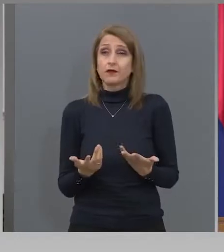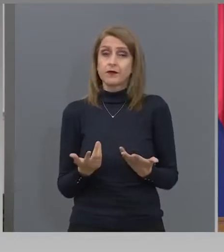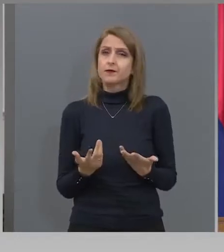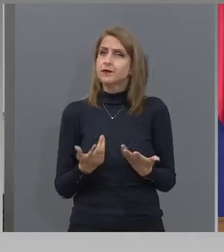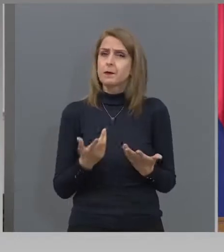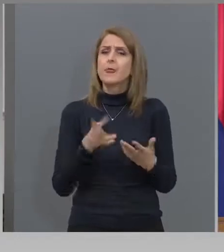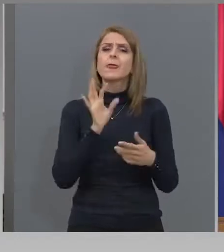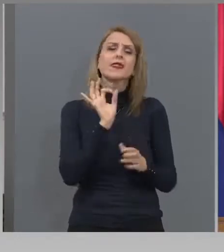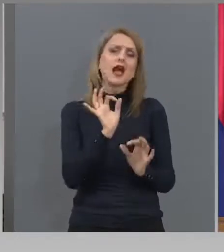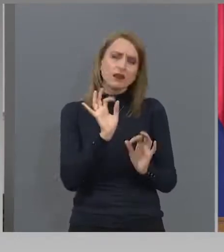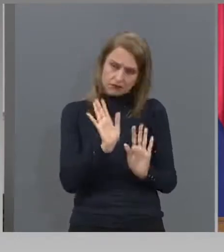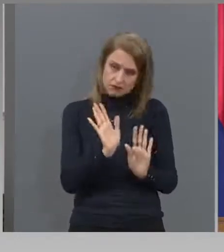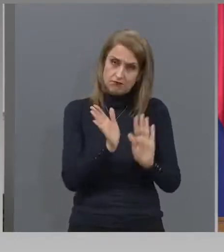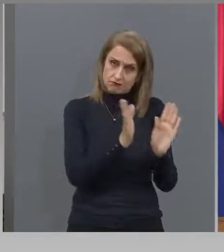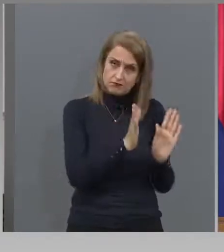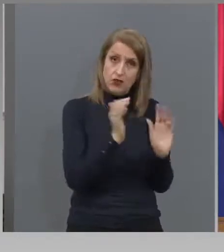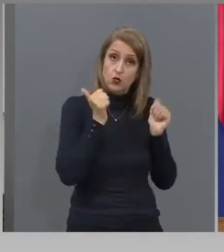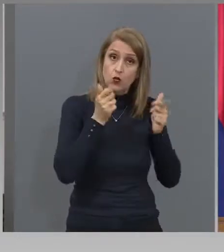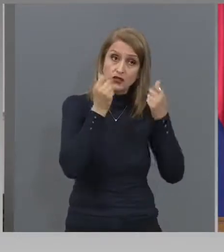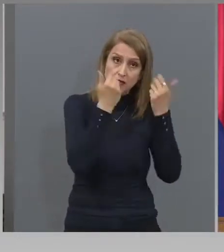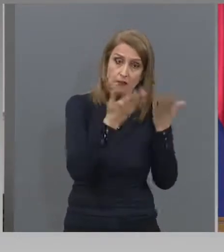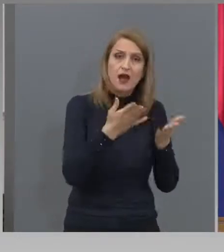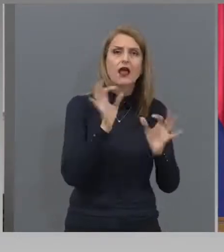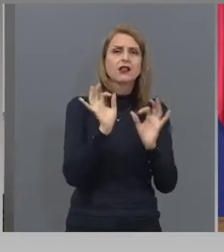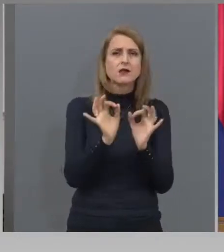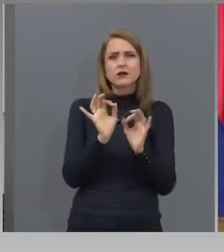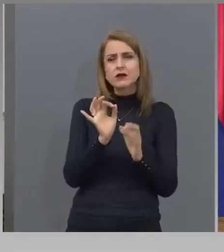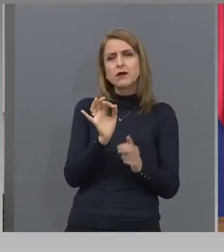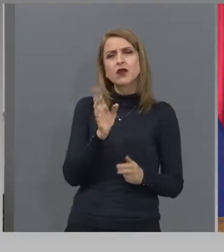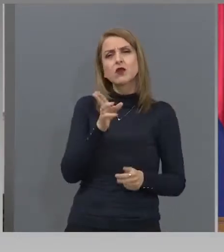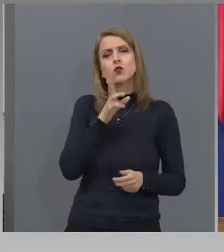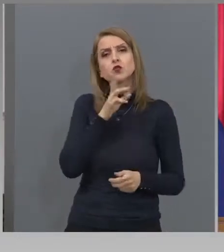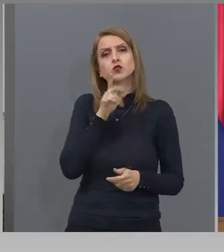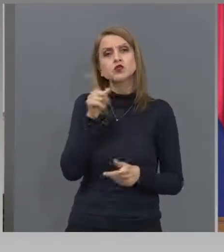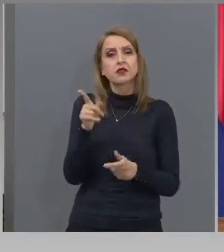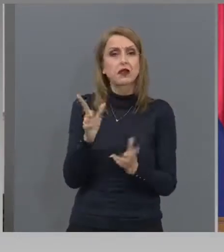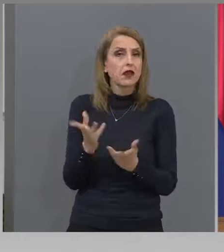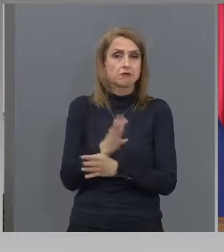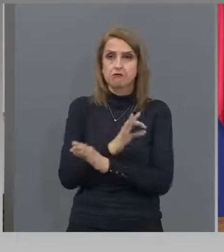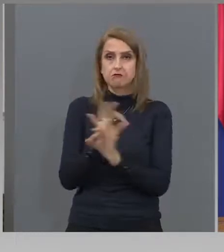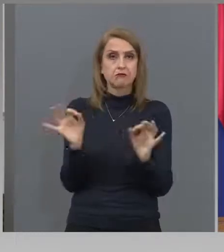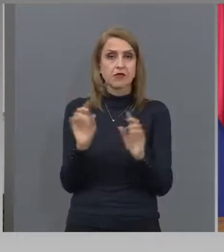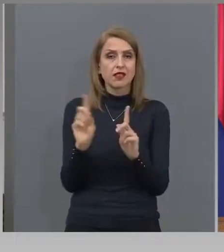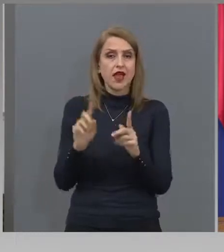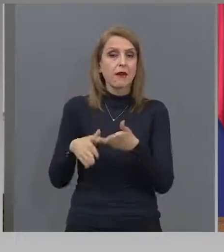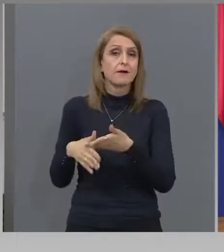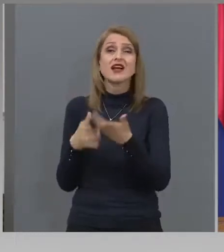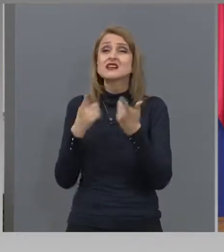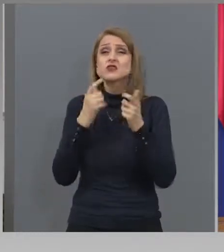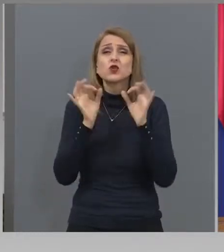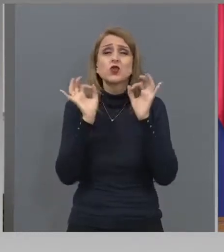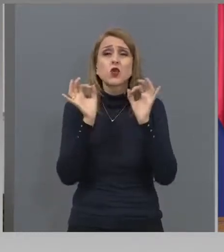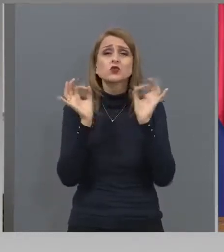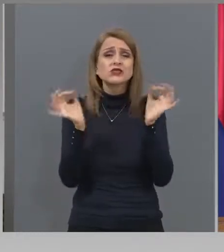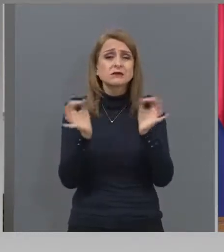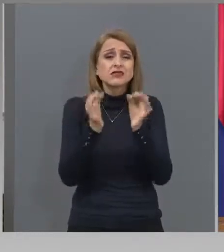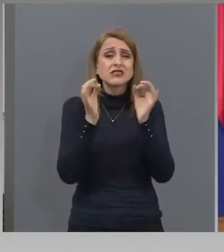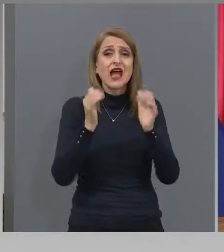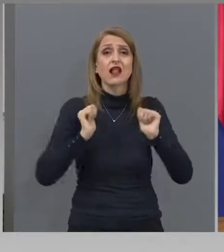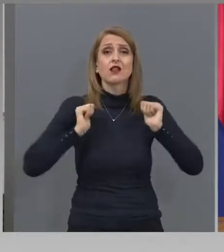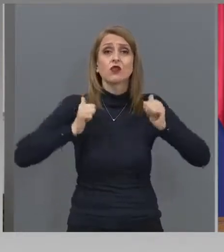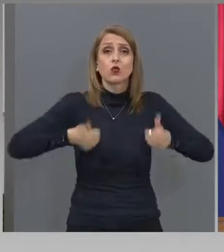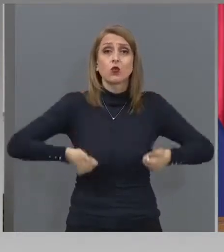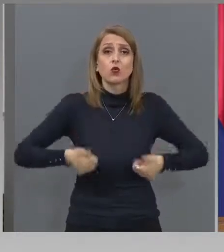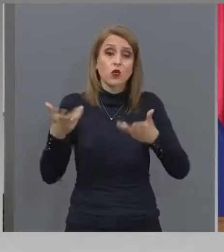учителите нямат абсолютно никакъв такава опция. Защо точно туризма? Знам, че най-големият